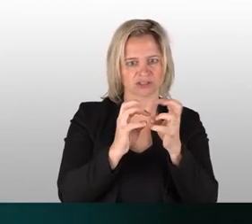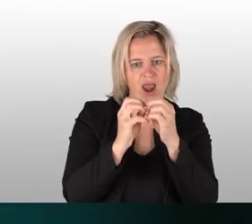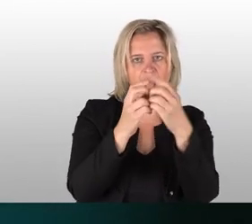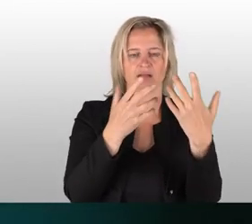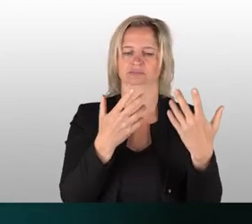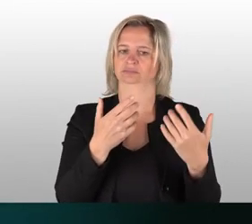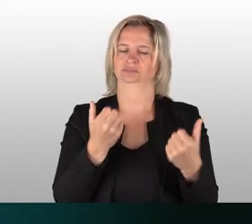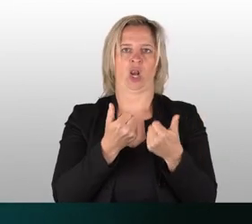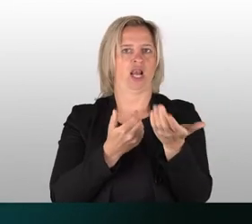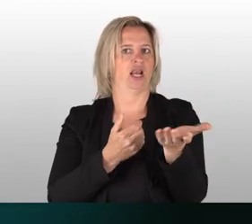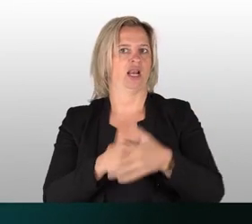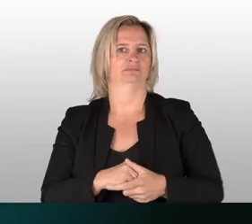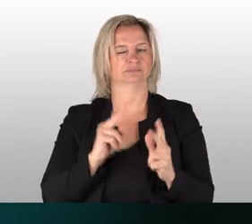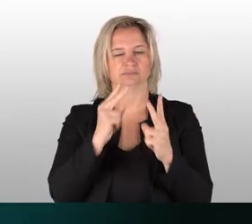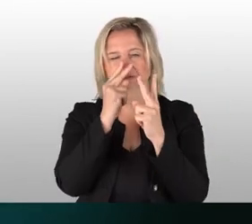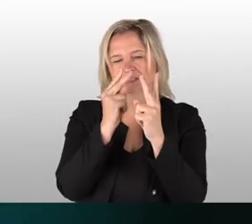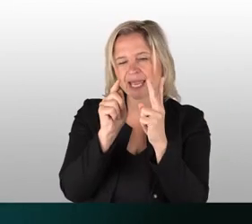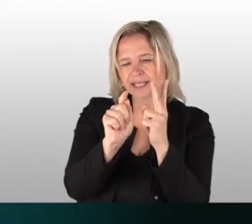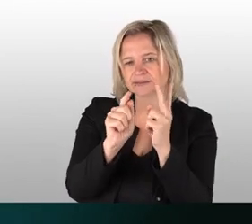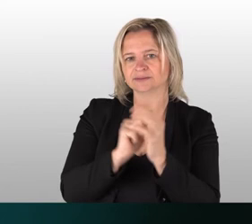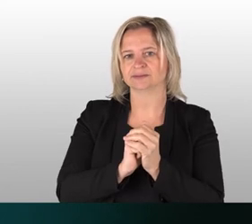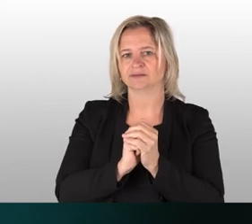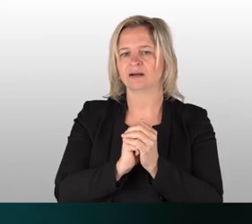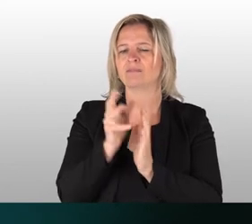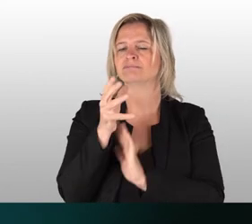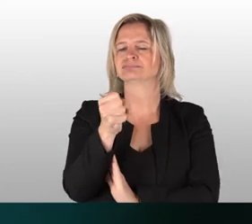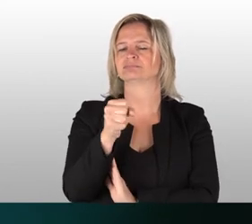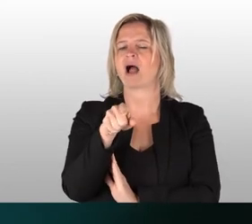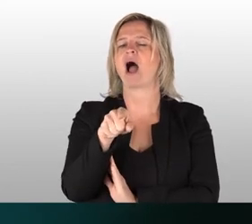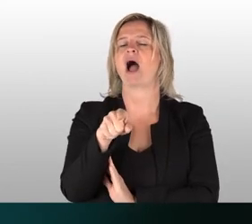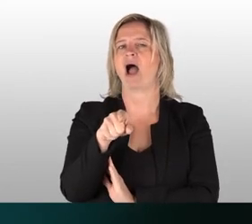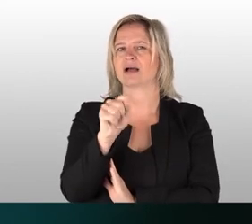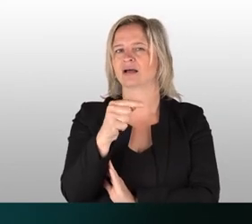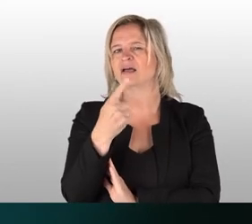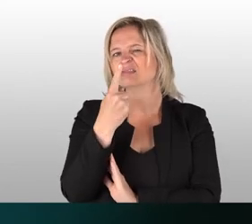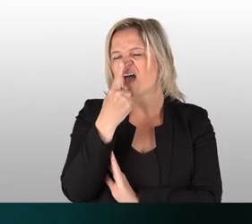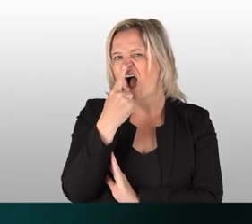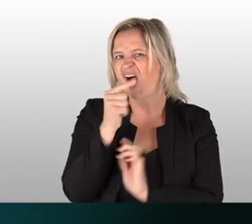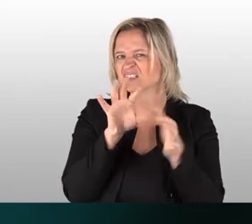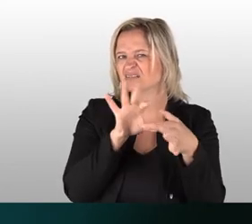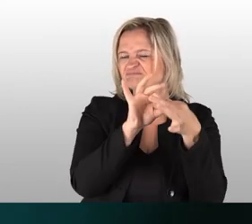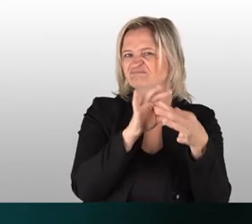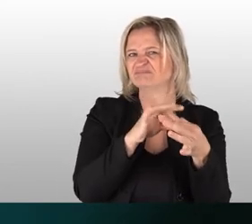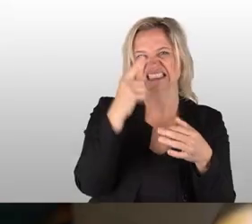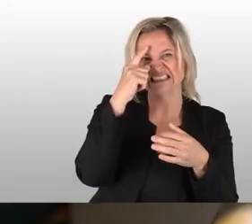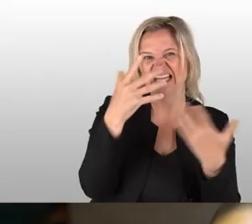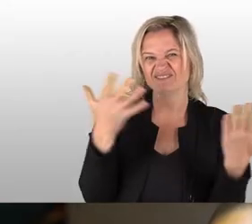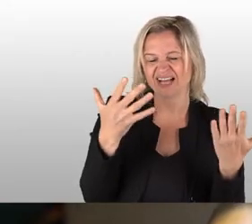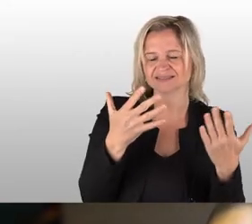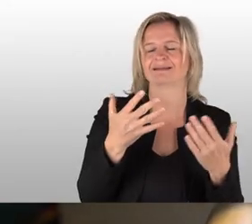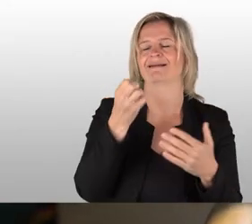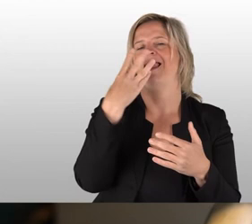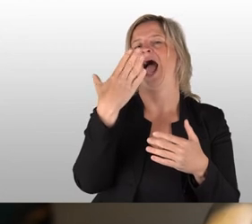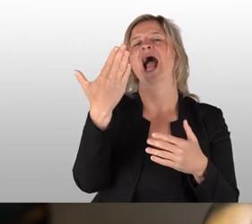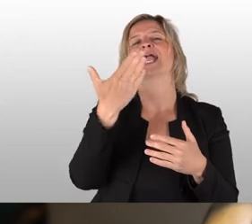zu arbeiten. Wenn Sie sich das hier anschauen, kriegt man ganz schnell raus, das ist eine Nase. Was kann das für ein Sinn sein? Natürlich der